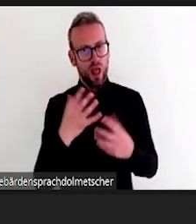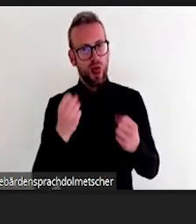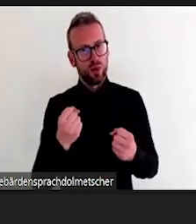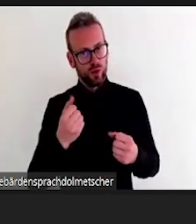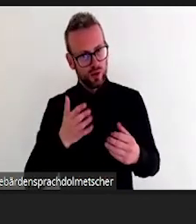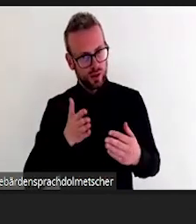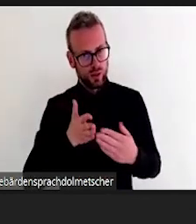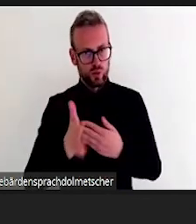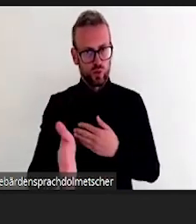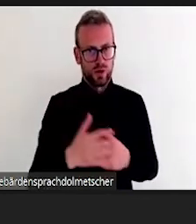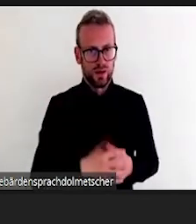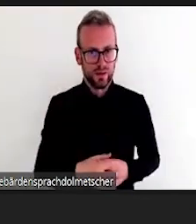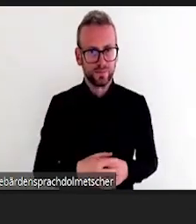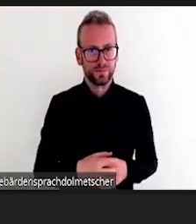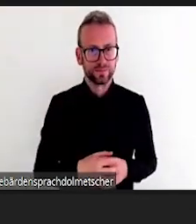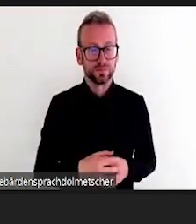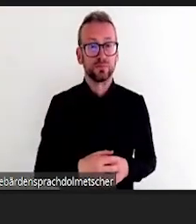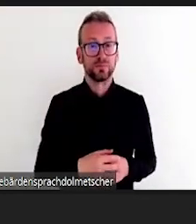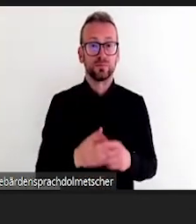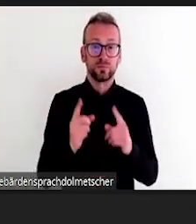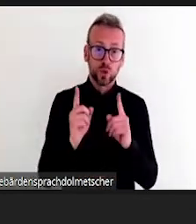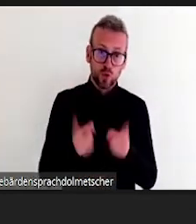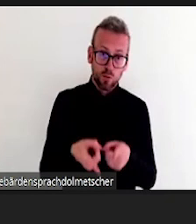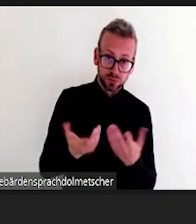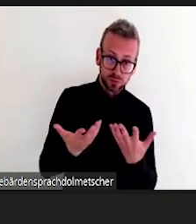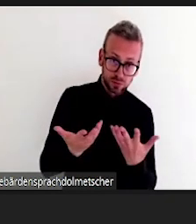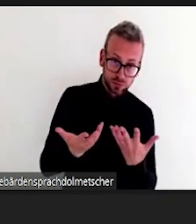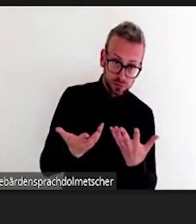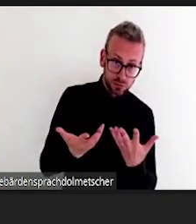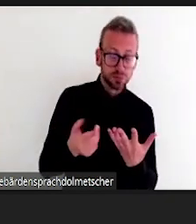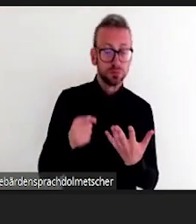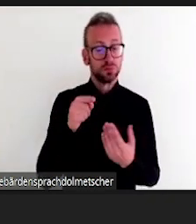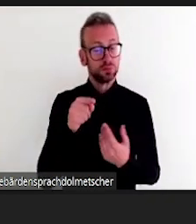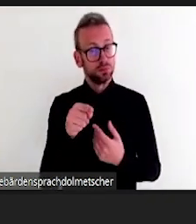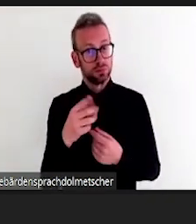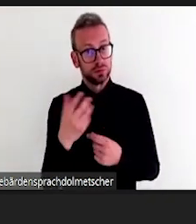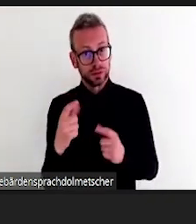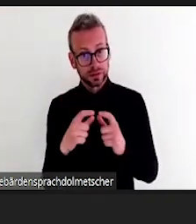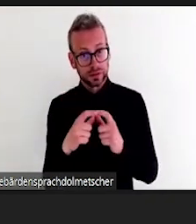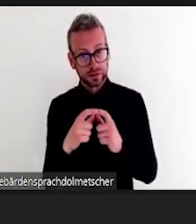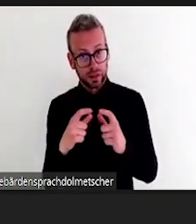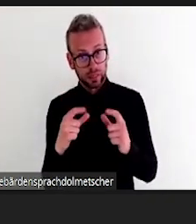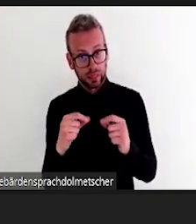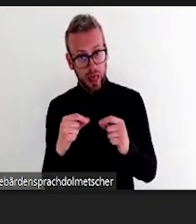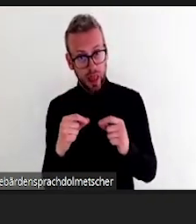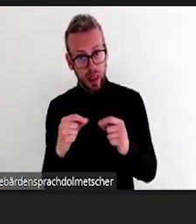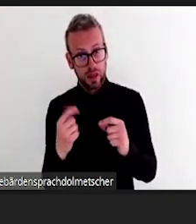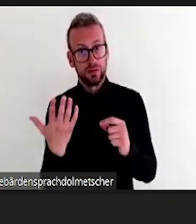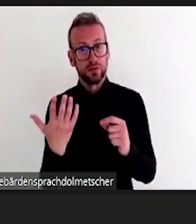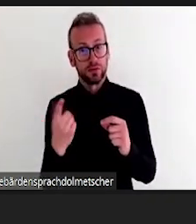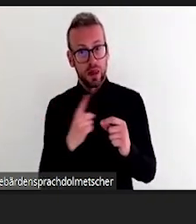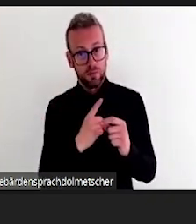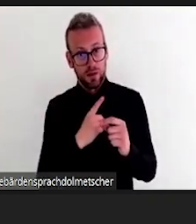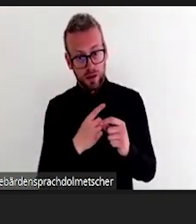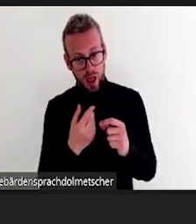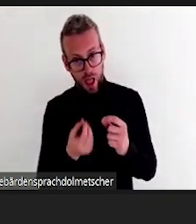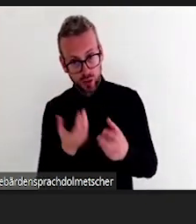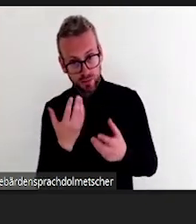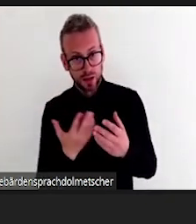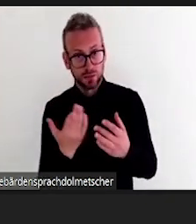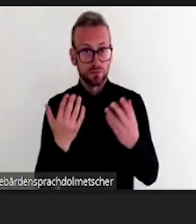Mail ist, die dann frisch im nächsten Semester bei mir im E-Mail-Eingang liegt, lese ich es vielleicht tatsächlich und mache vielleicht etwas draus.